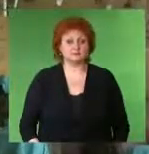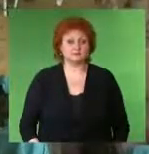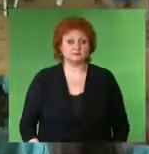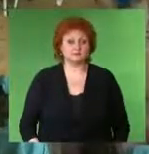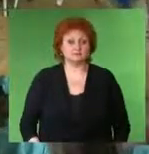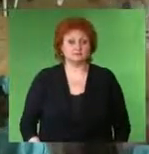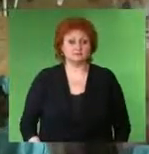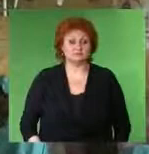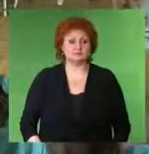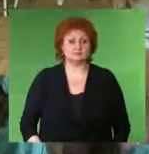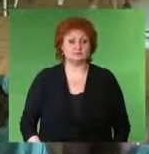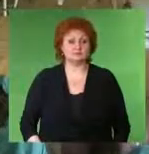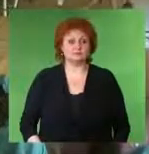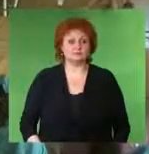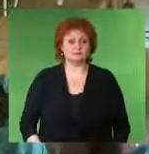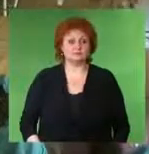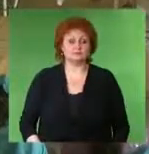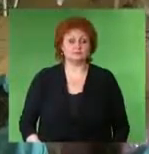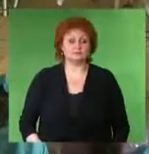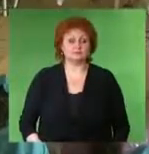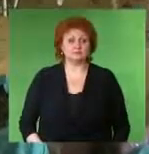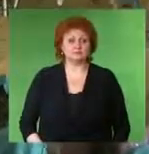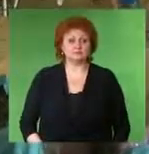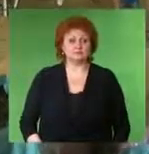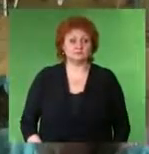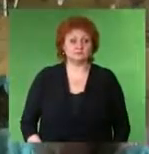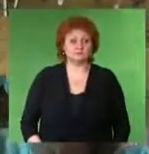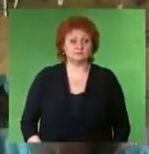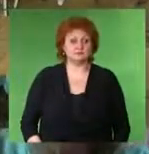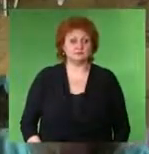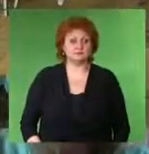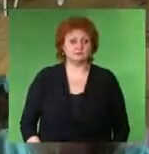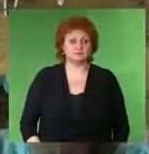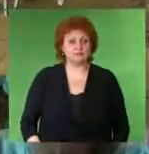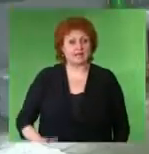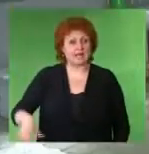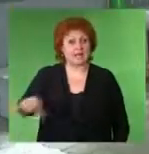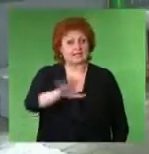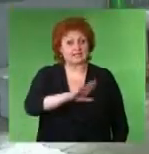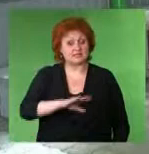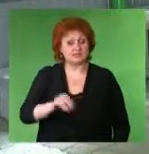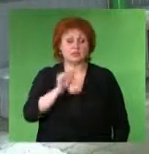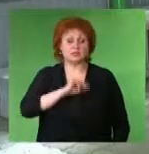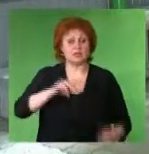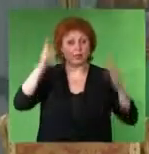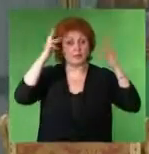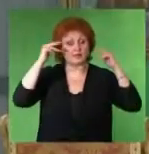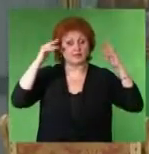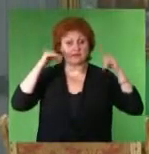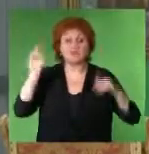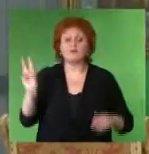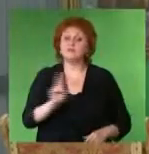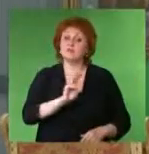смеяться дети и мир нам пережить На территории лагеря действует